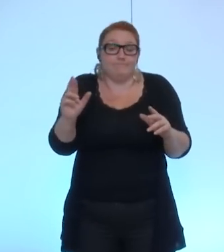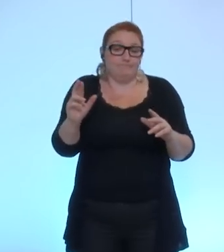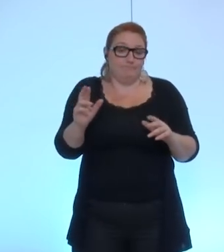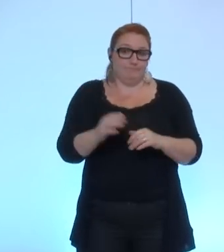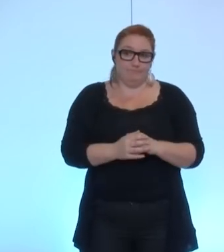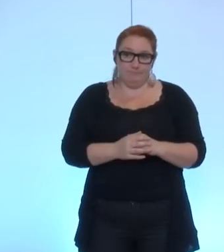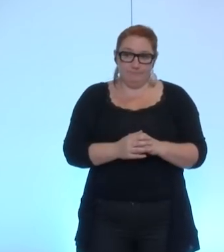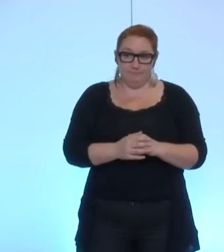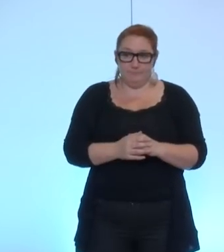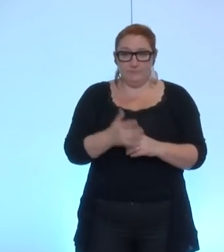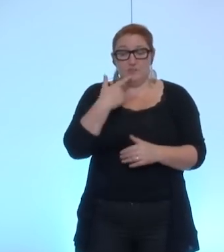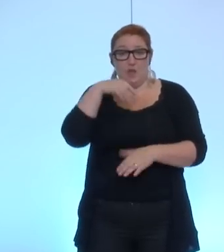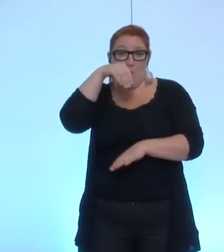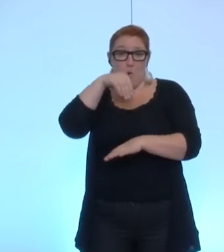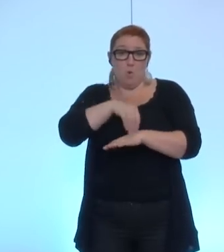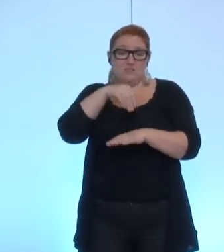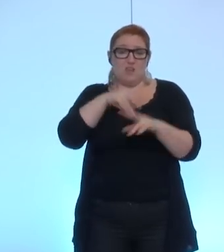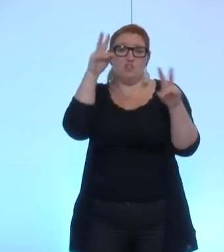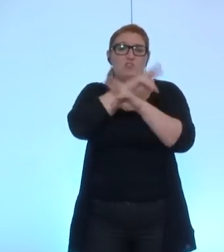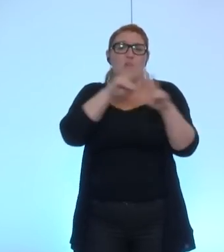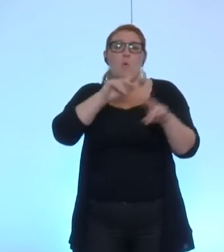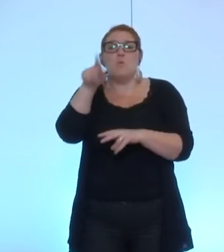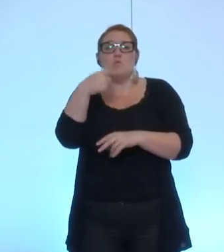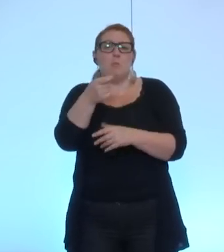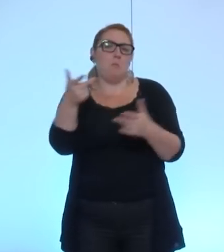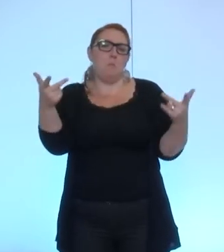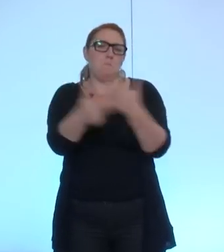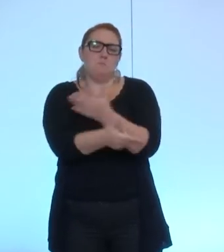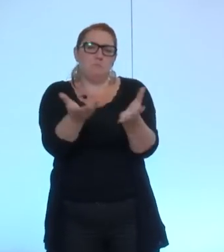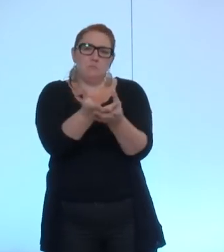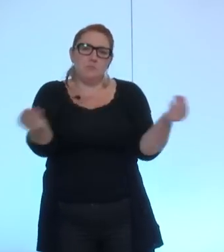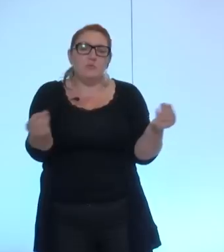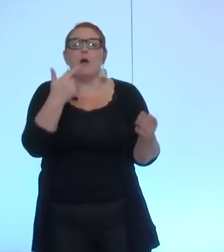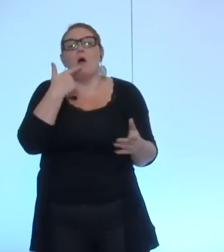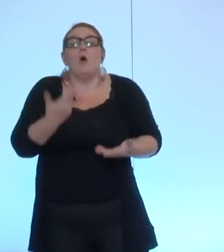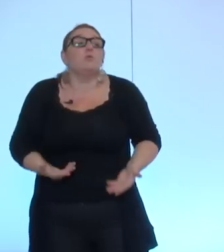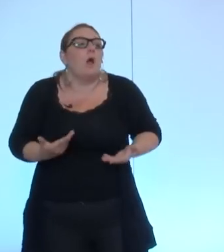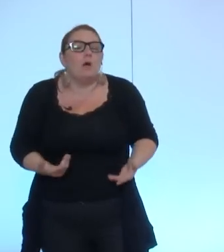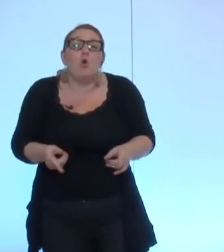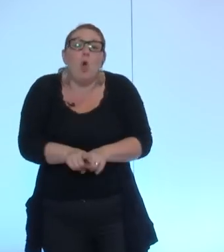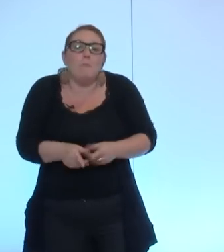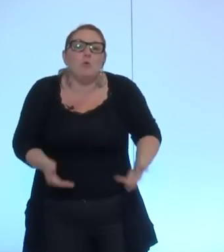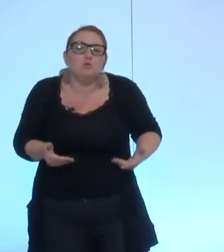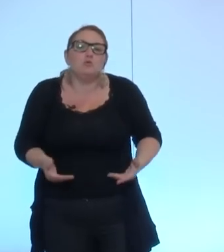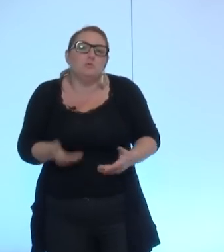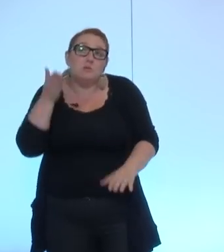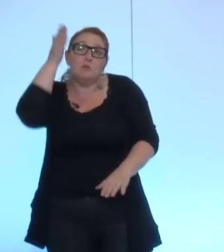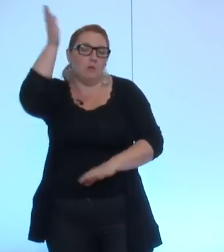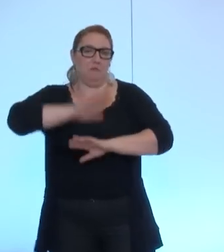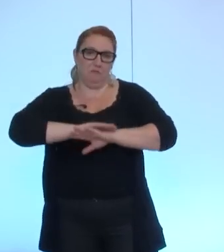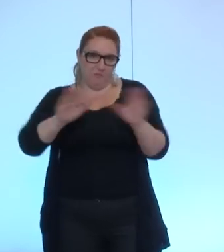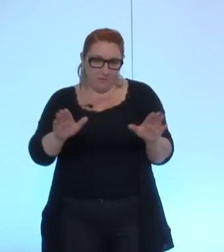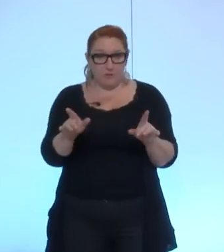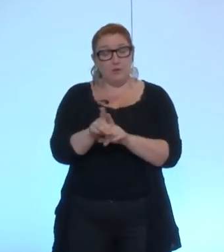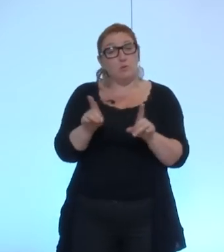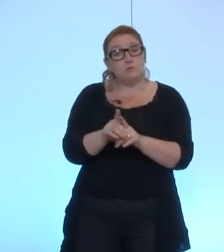annoncée des conseils généraux en tous les cas dans leur mode de fonctionnement actuel. Et au niveau territorial, ce que nous avons expliqué d